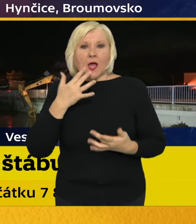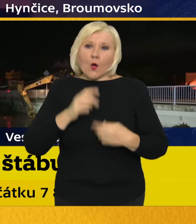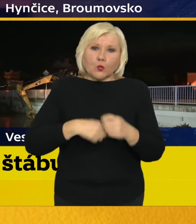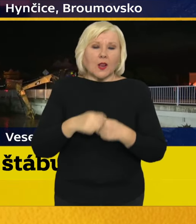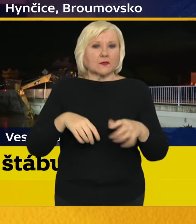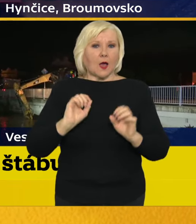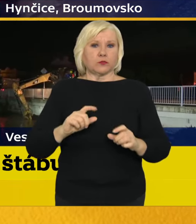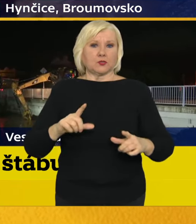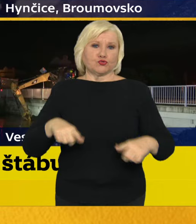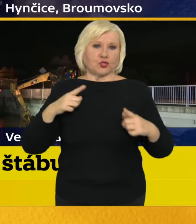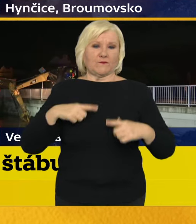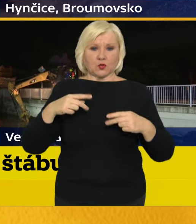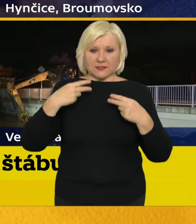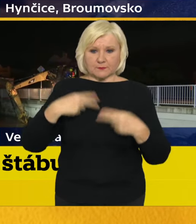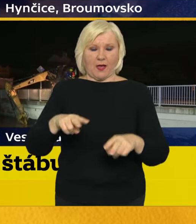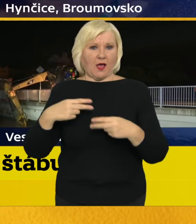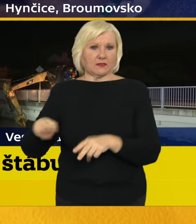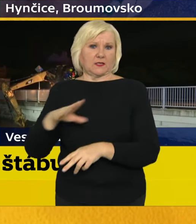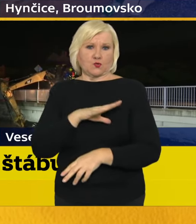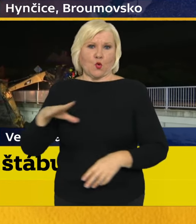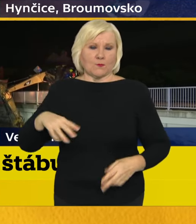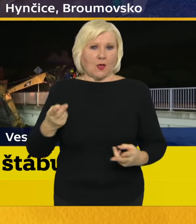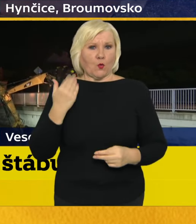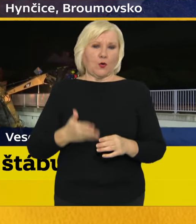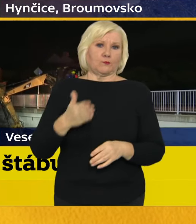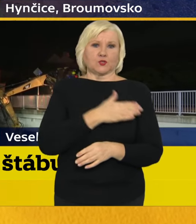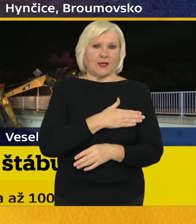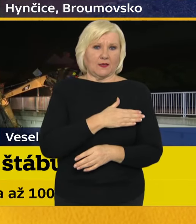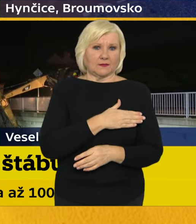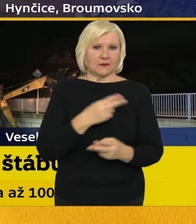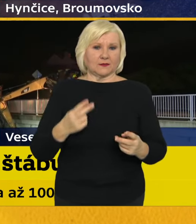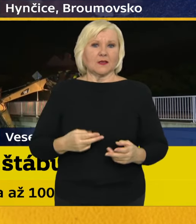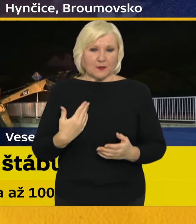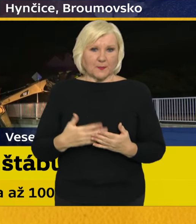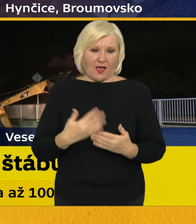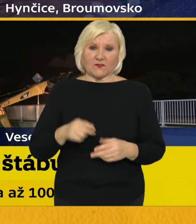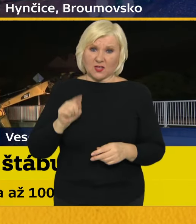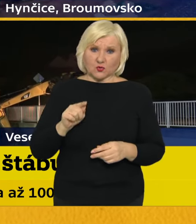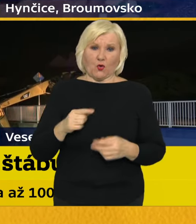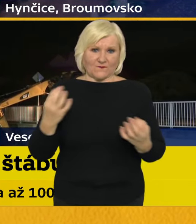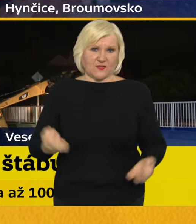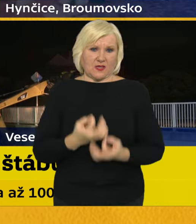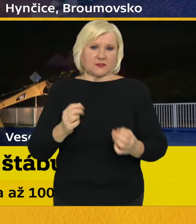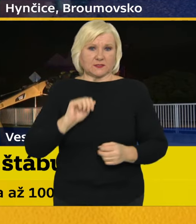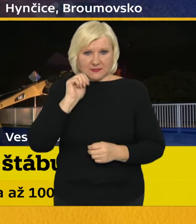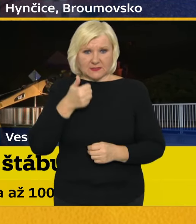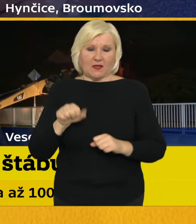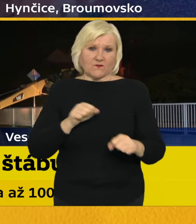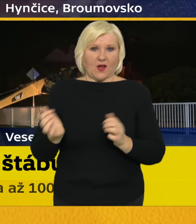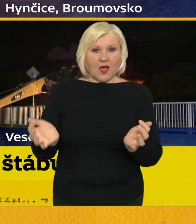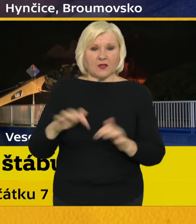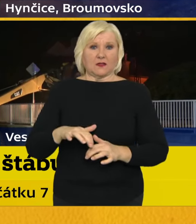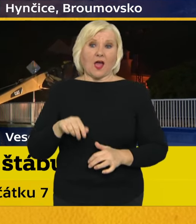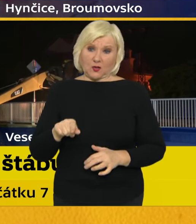do těch kolí, v kterých má být, to znamená do těch předkrizových, tak to je účel, proč se zítra vláda zvolává zcela